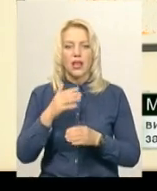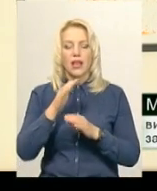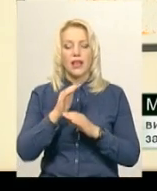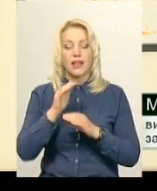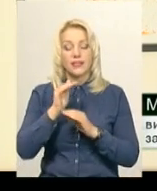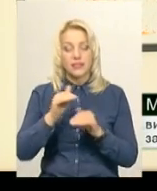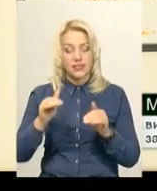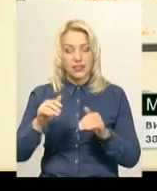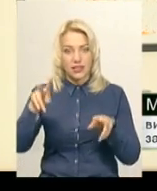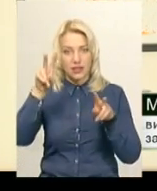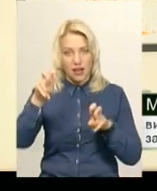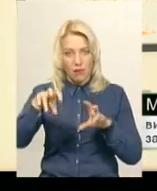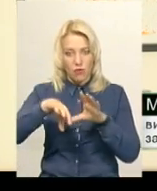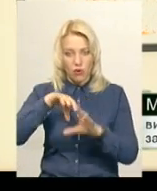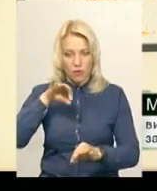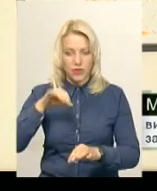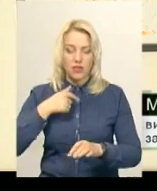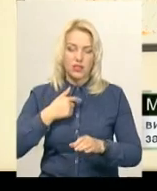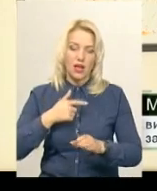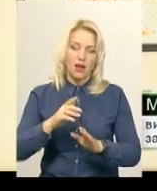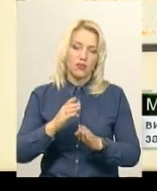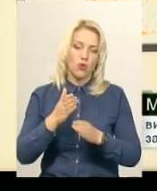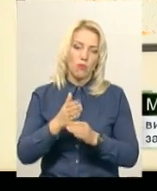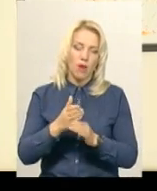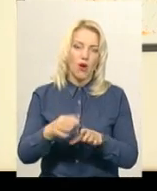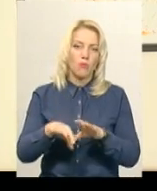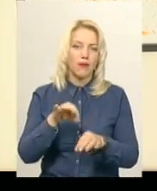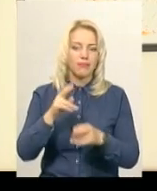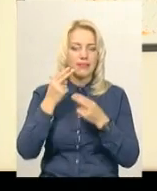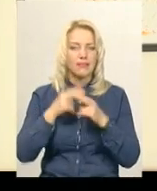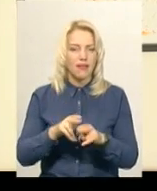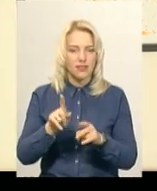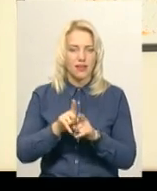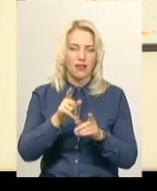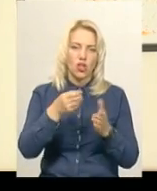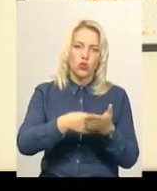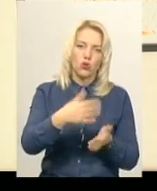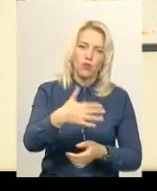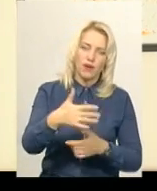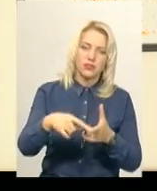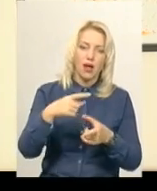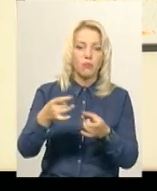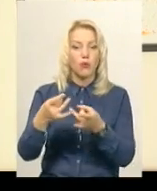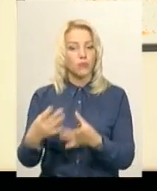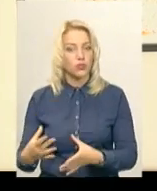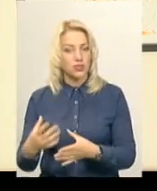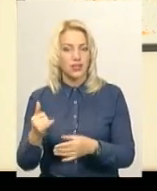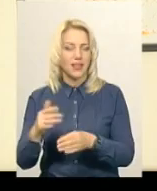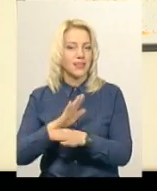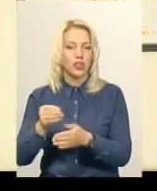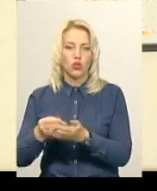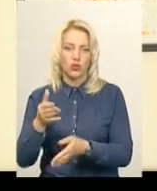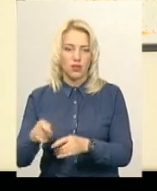техніку, тому що є техніки дороговарчісні, є техніки, які працюють у виконанні, і недорогі матеріали.